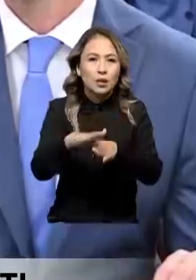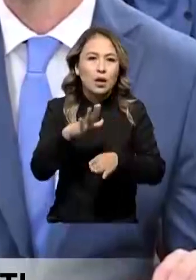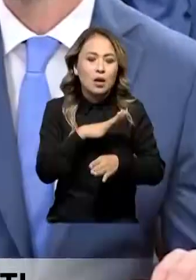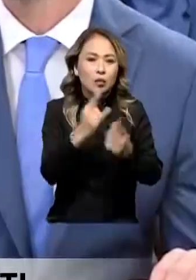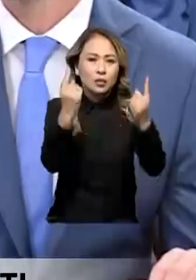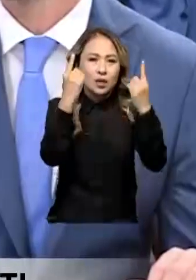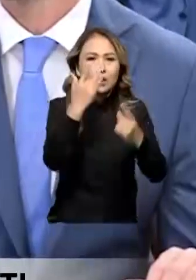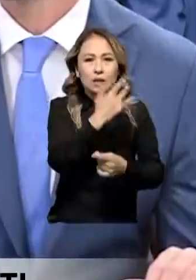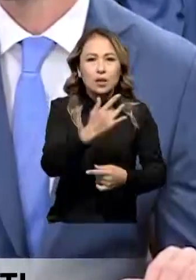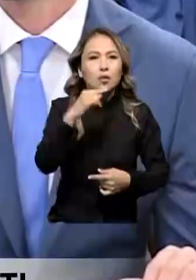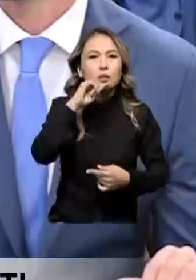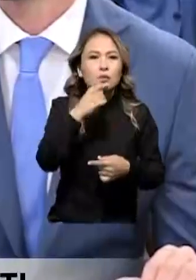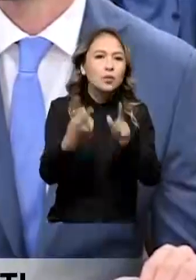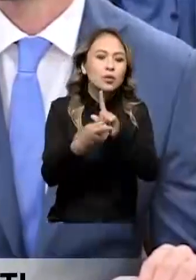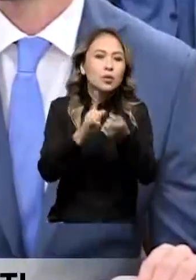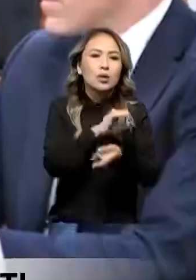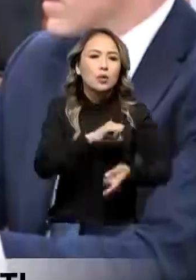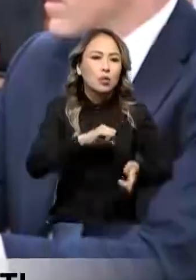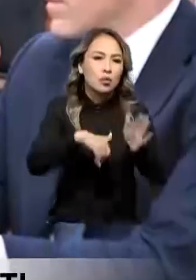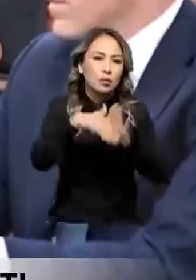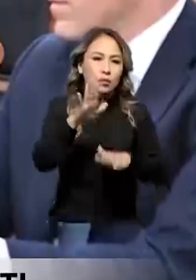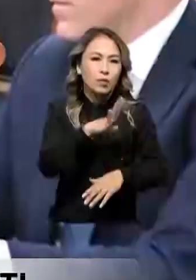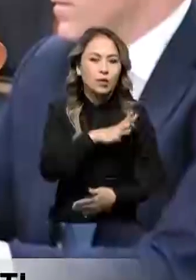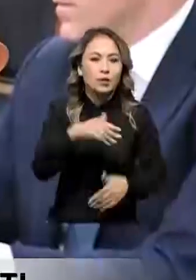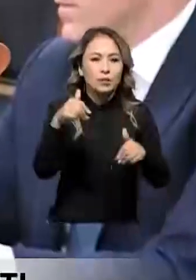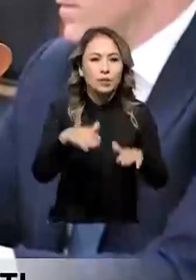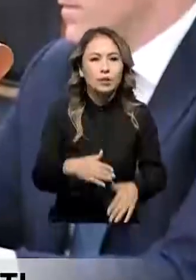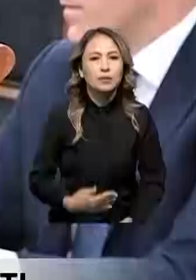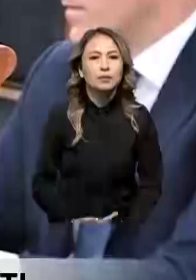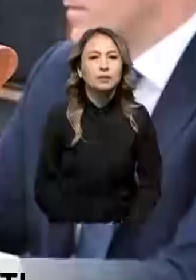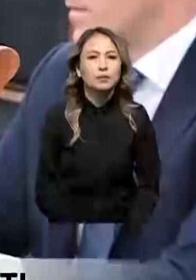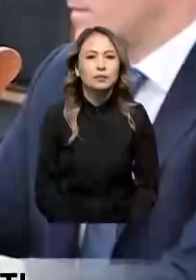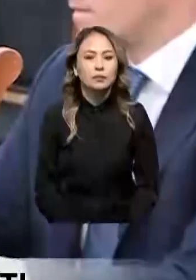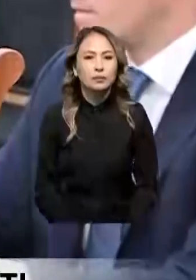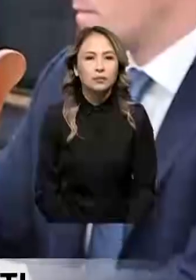жатқан ауқымда саяси және экономика өзгерістерге оң бағасын берді.